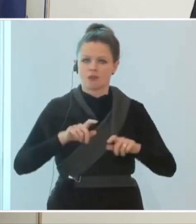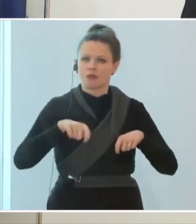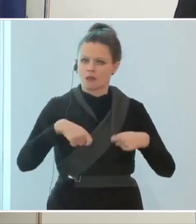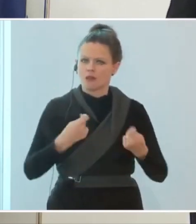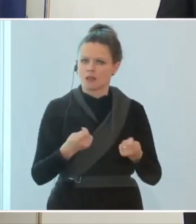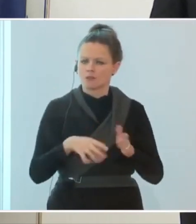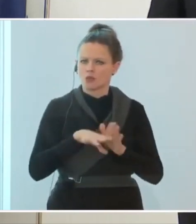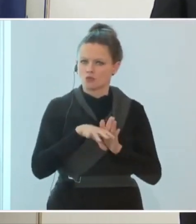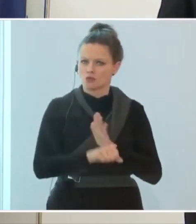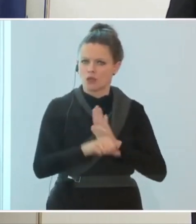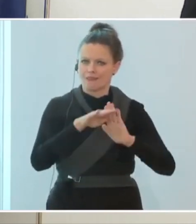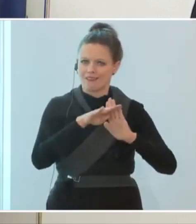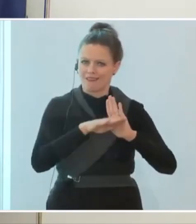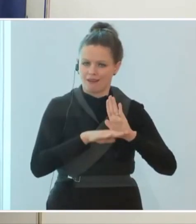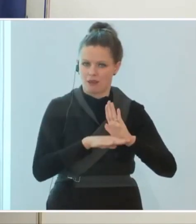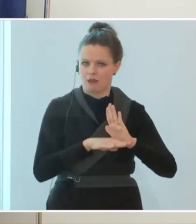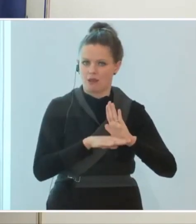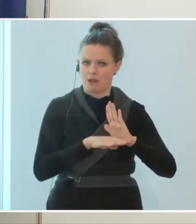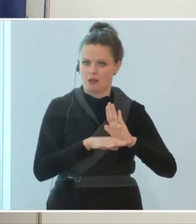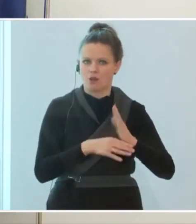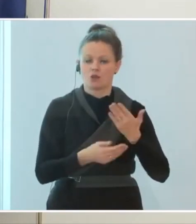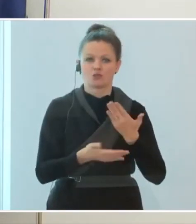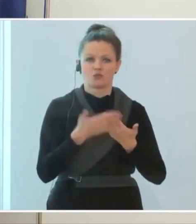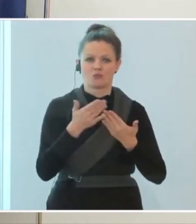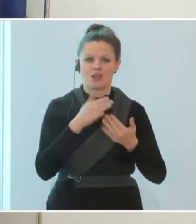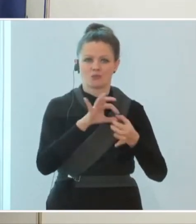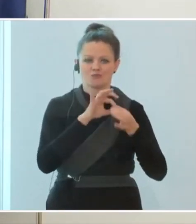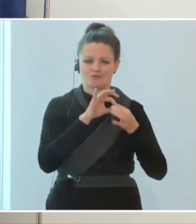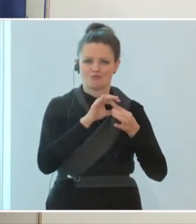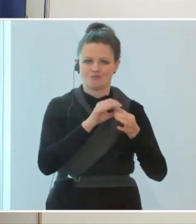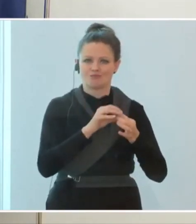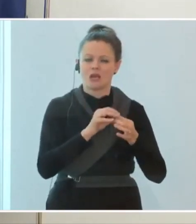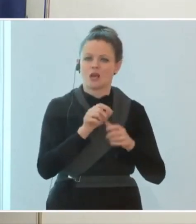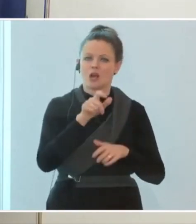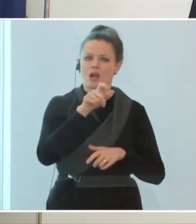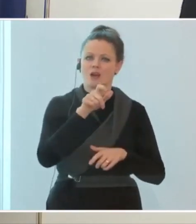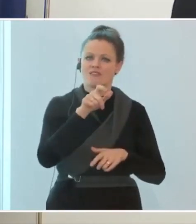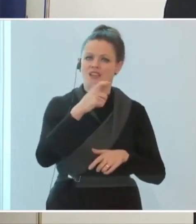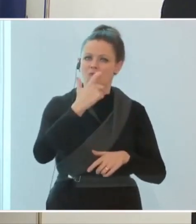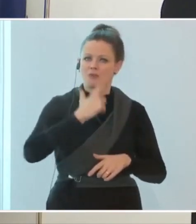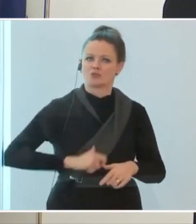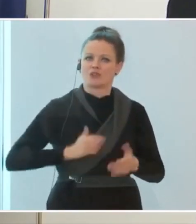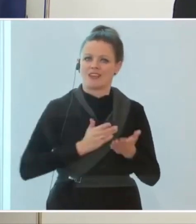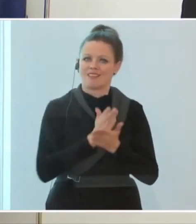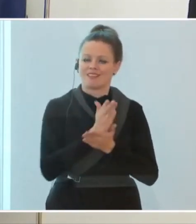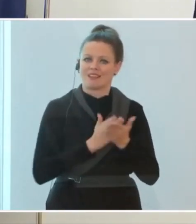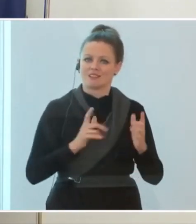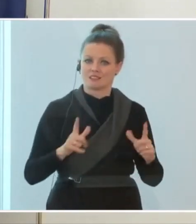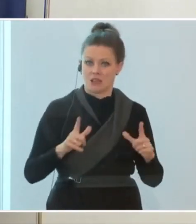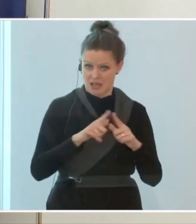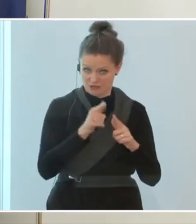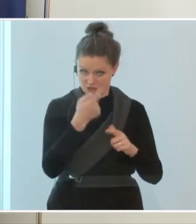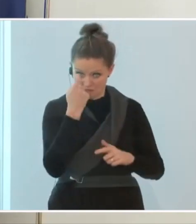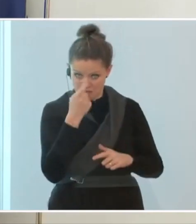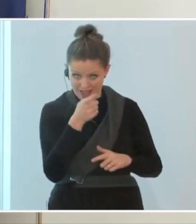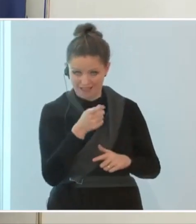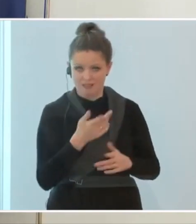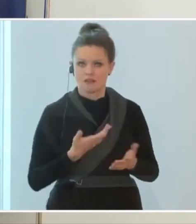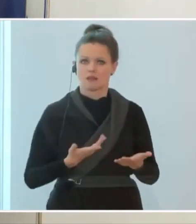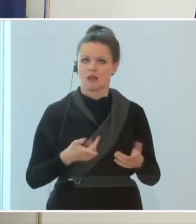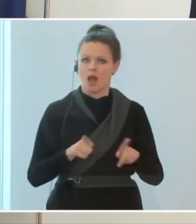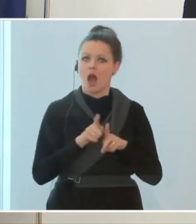überall dort. Wenn Sie zum Beispiel auf die persönlichen Dienstleister anspielen, wollen wir hier auf Testungen